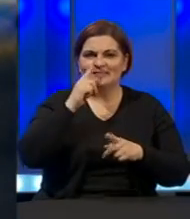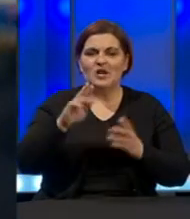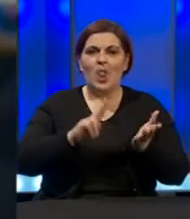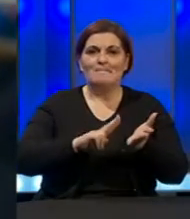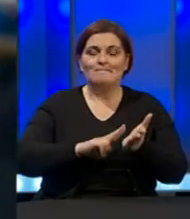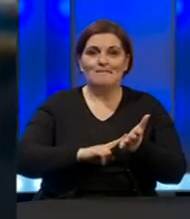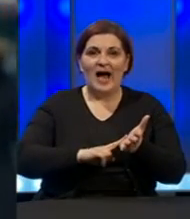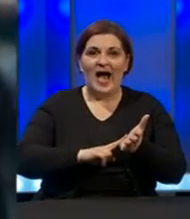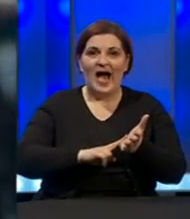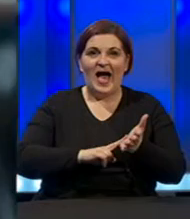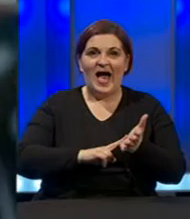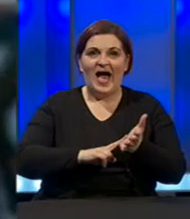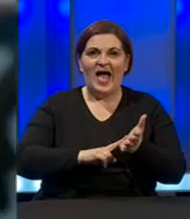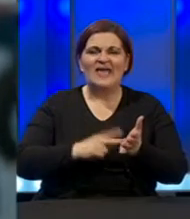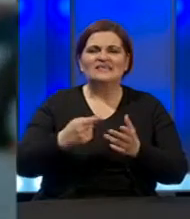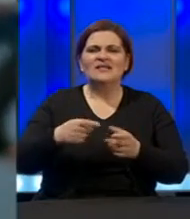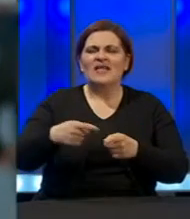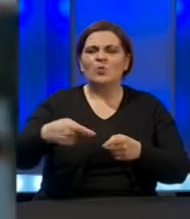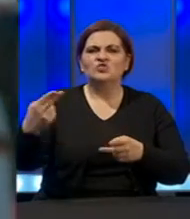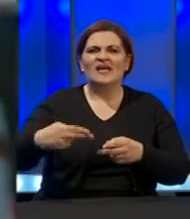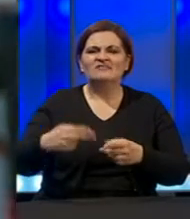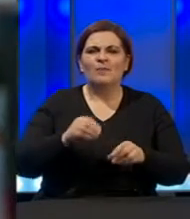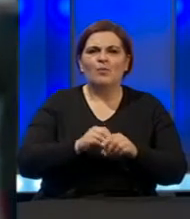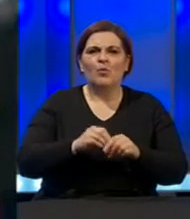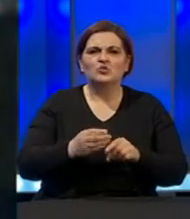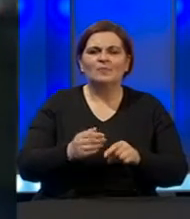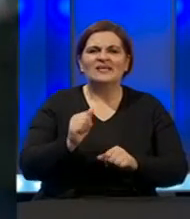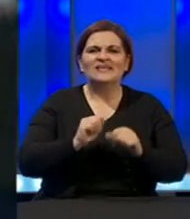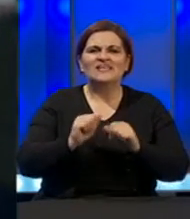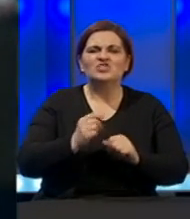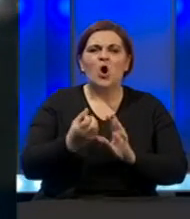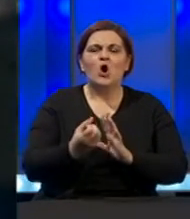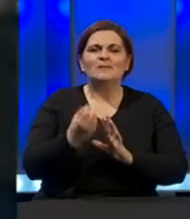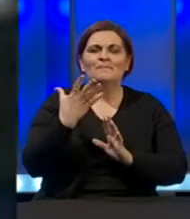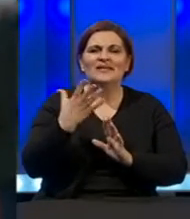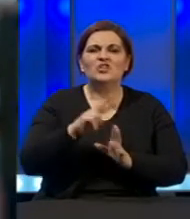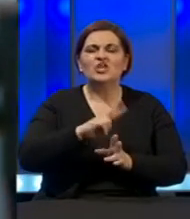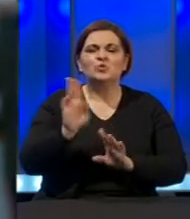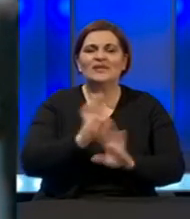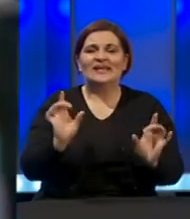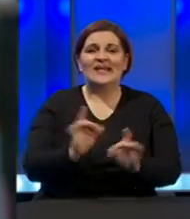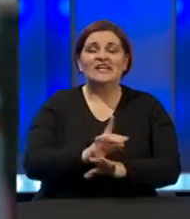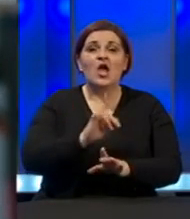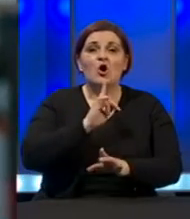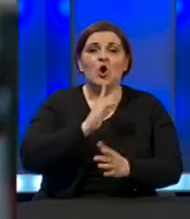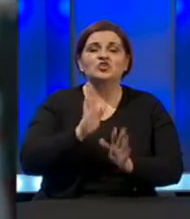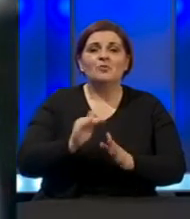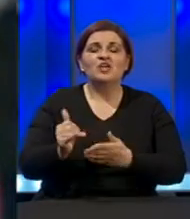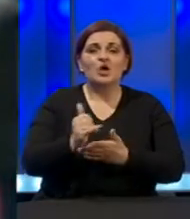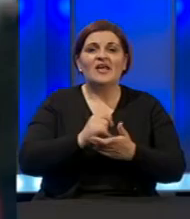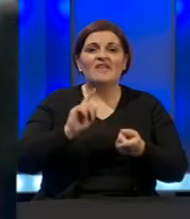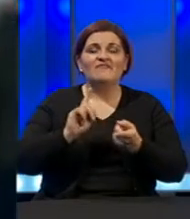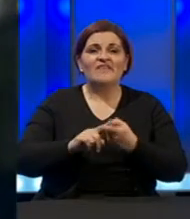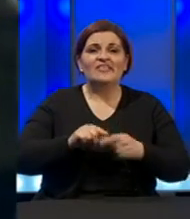maraka iz tekuće rezerve budžeta i sposobne naknade za zaštitu od prirodnih i drugih nesreća, koje će biti na raspolaganju